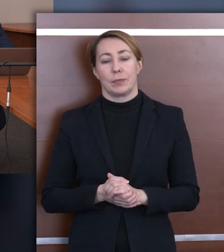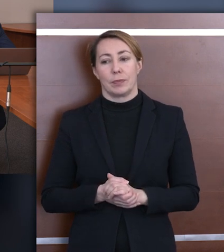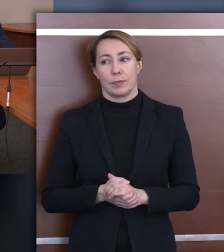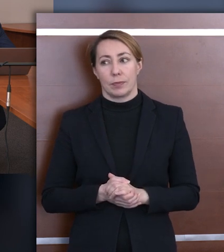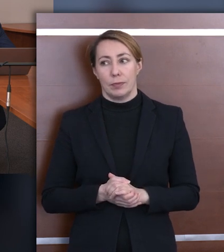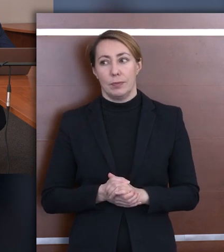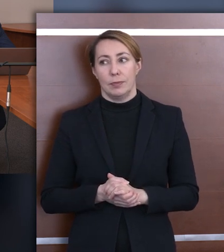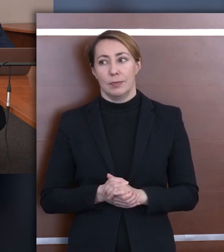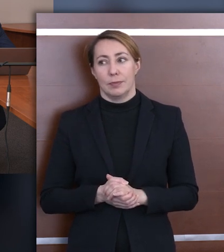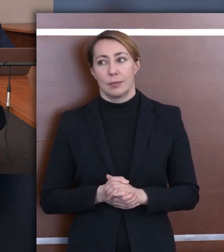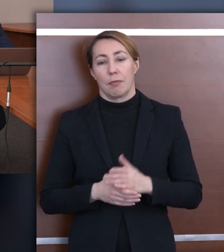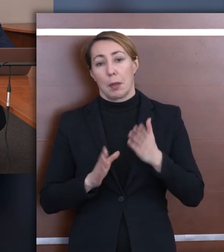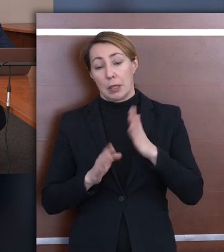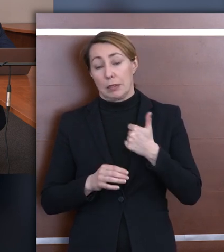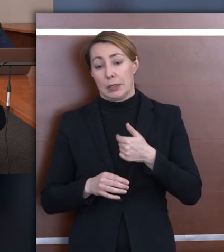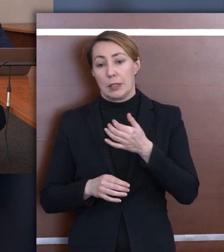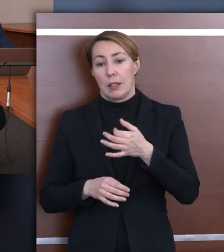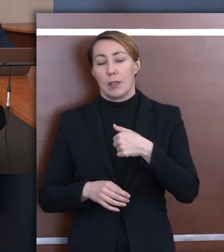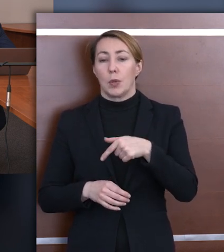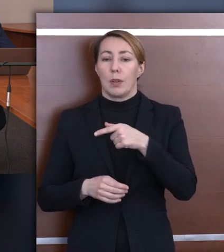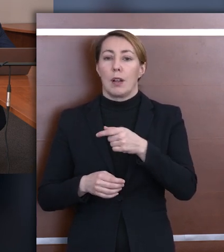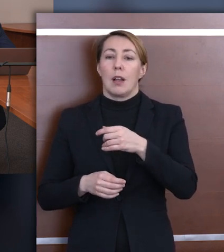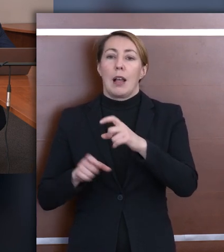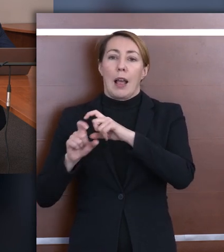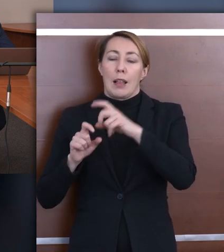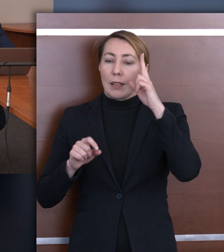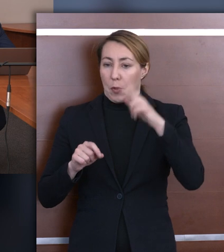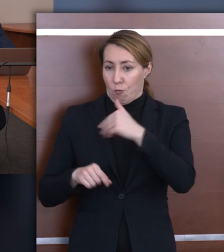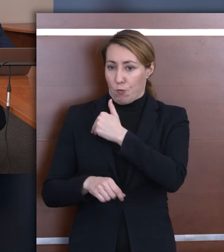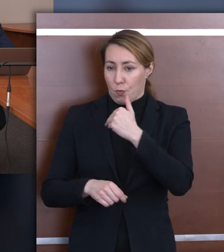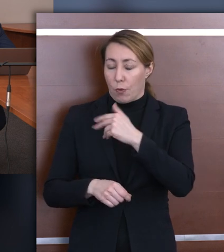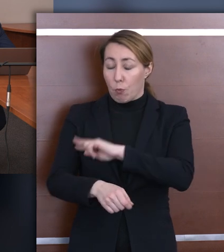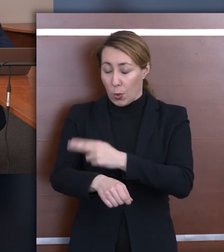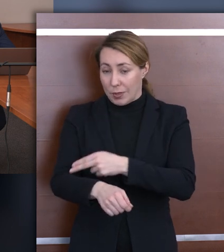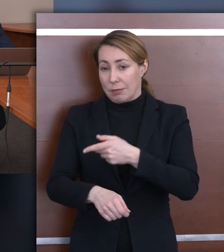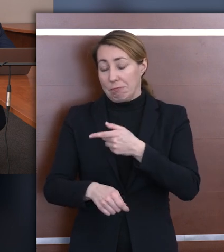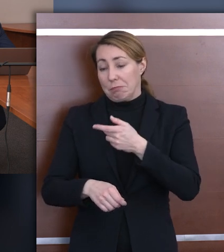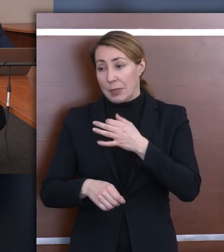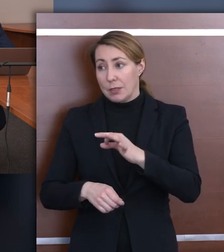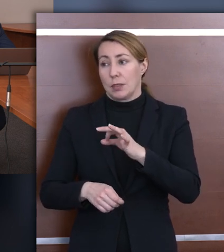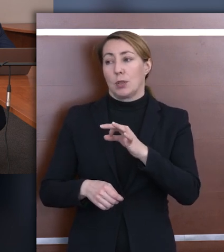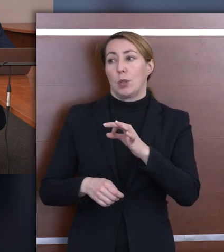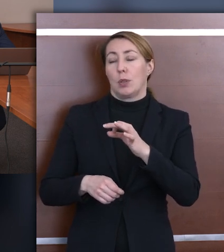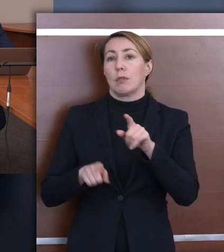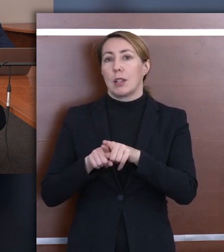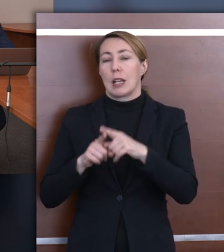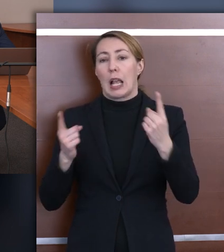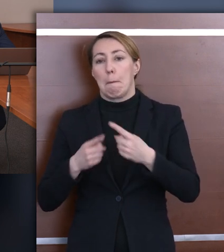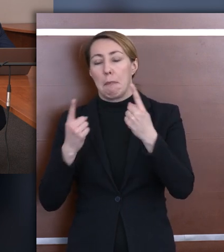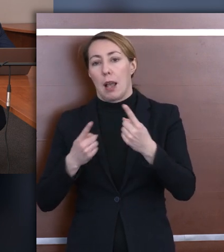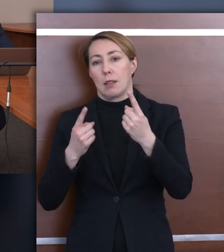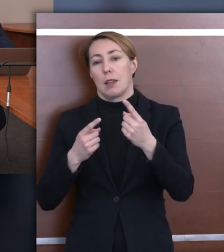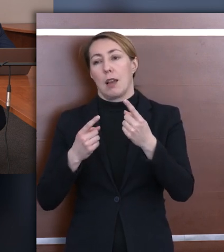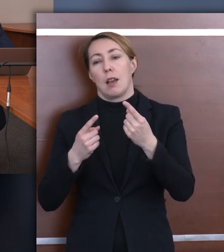mam nadzieję, że będzie się specjalizowała delegatura poznańska, to jest kwestia kampanii reklamowych realizowanych